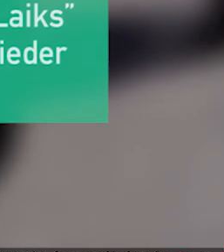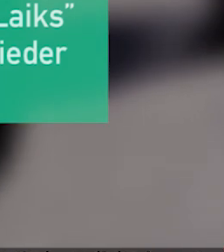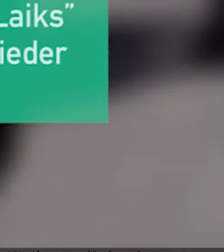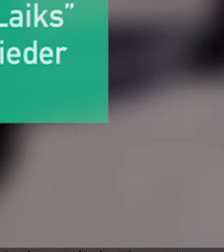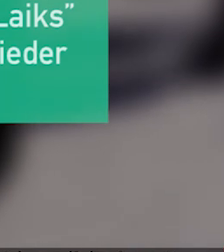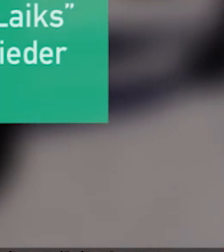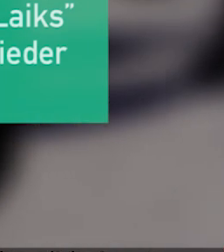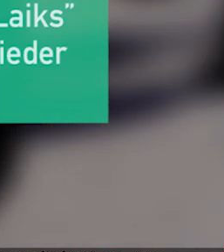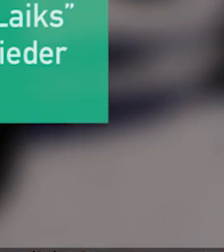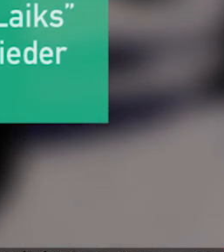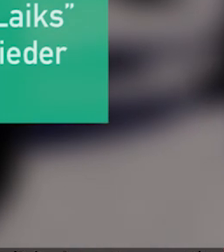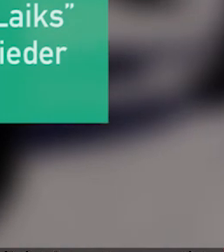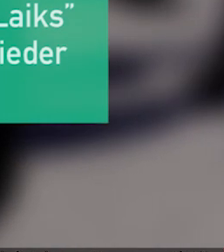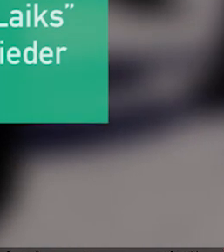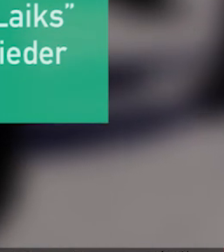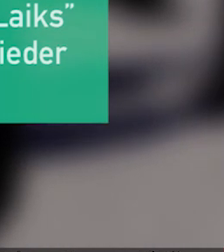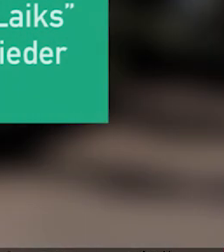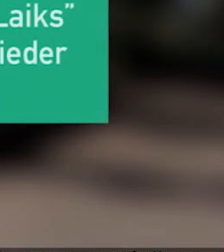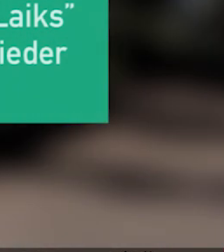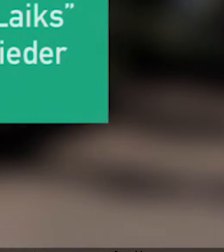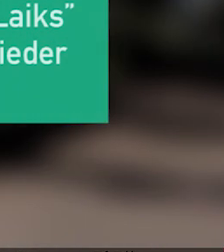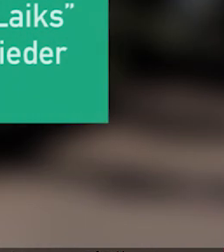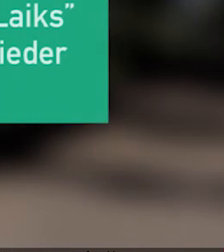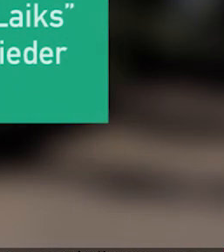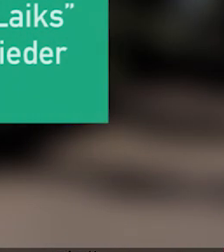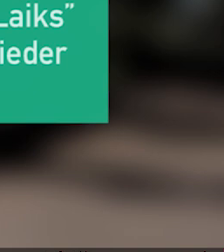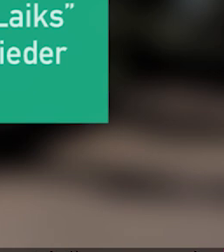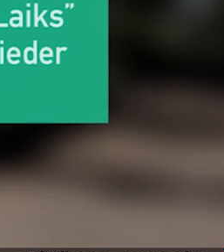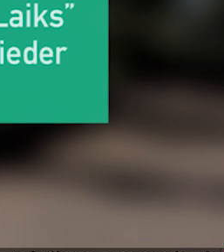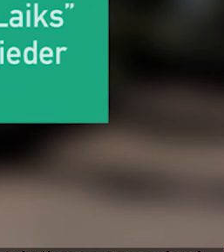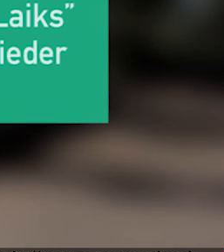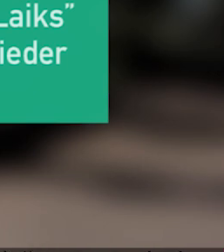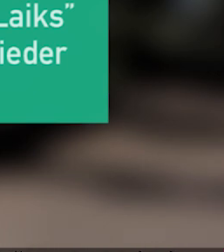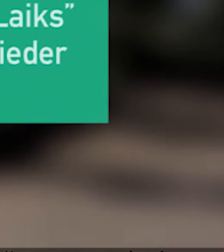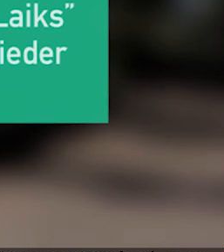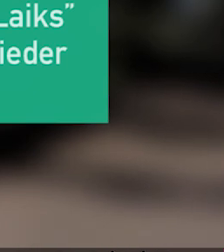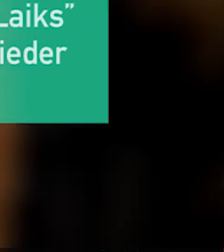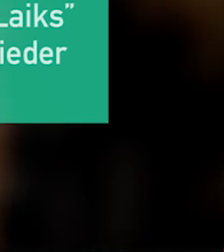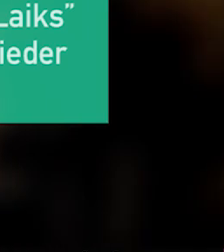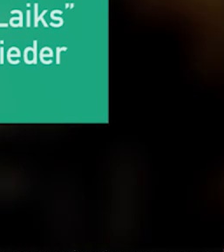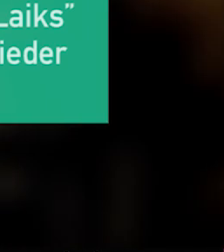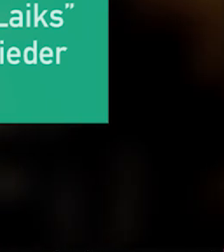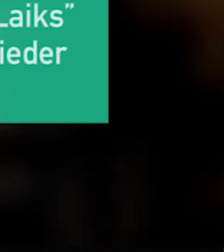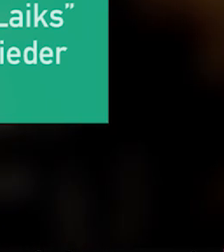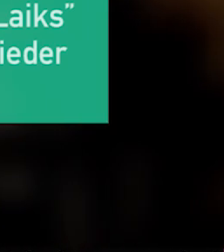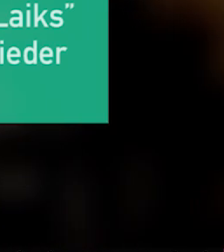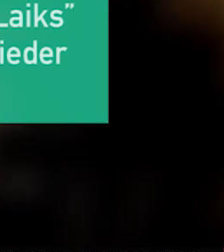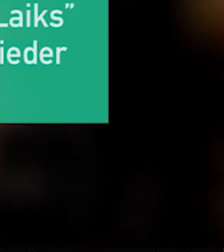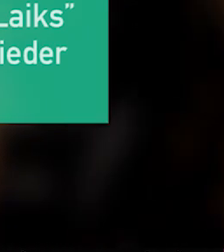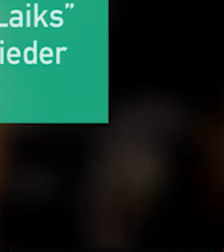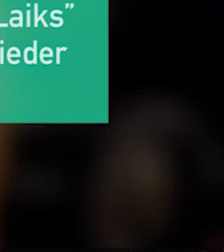informācijas līdzekļu likumos. Pagājušā gada nogalē saima grozīja likumu par presi un citiem informācijas līdzekļiem,